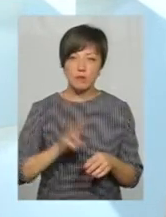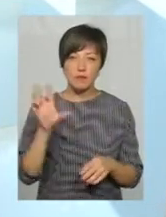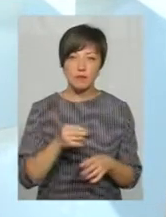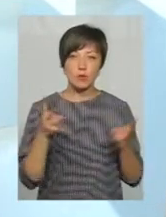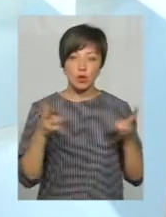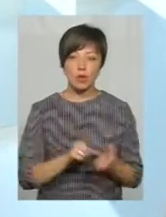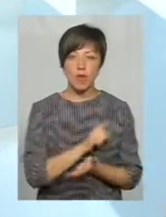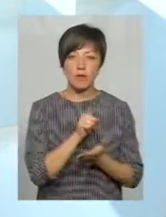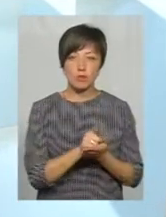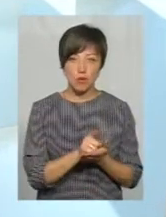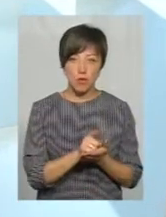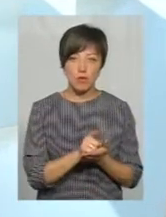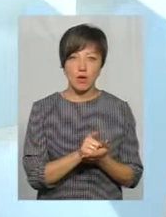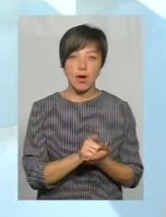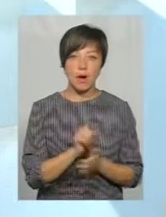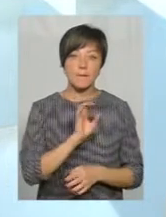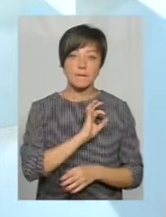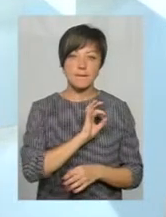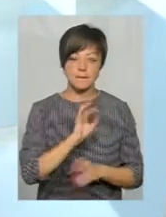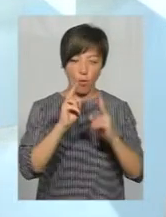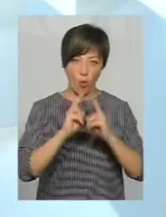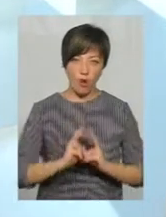потрібно обов'язково проходити профогляди.